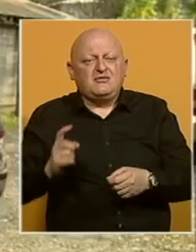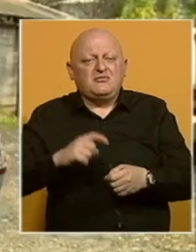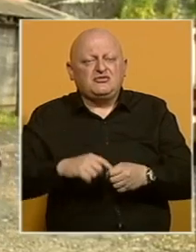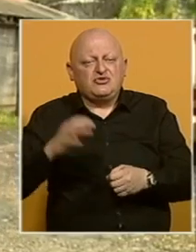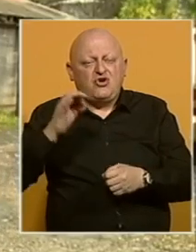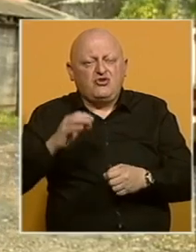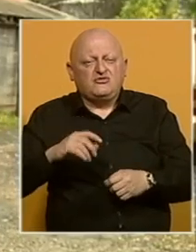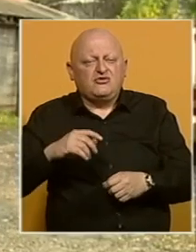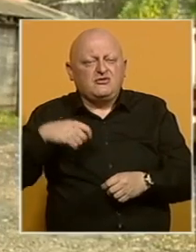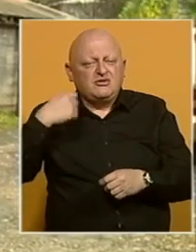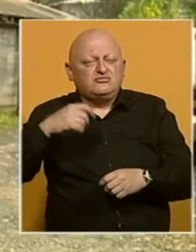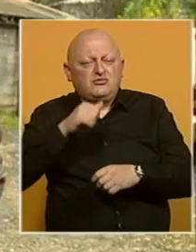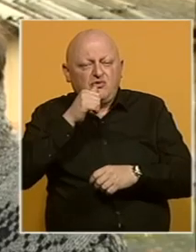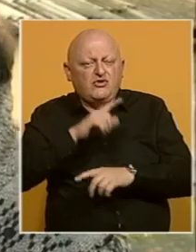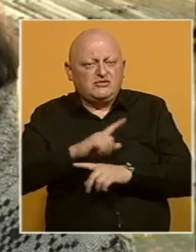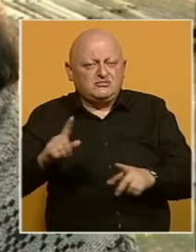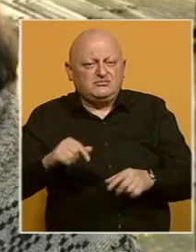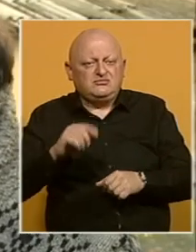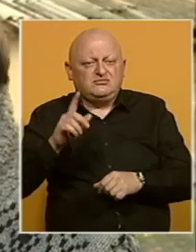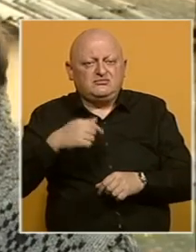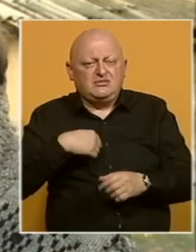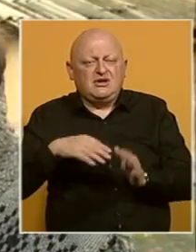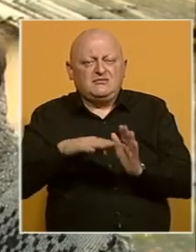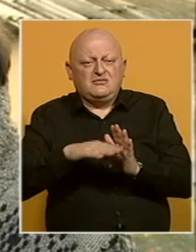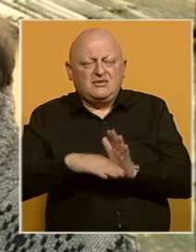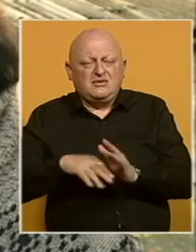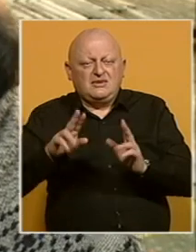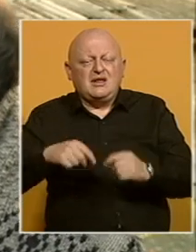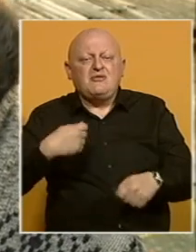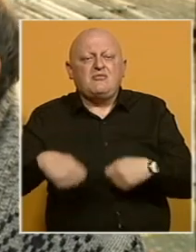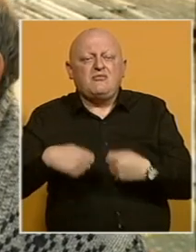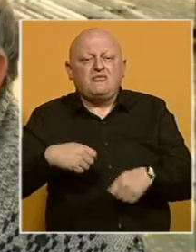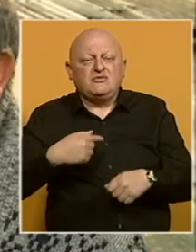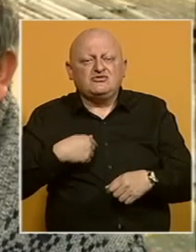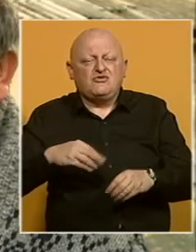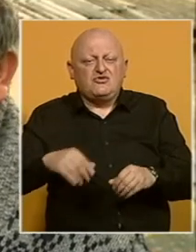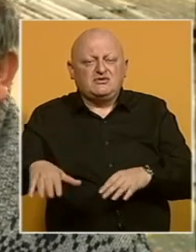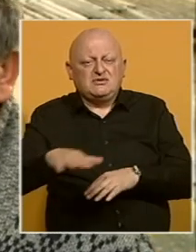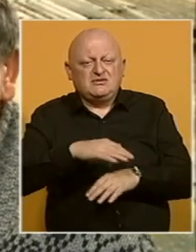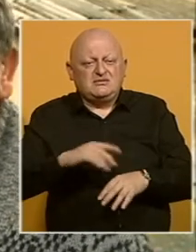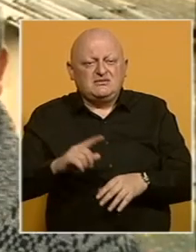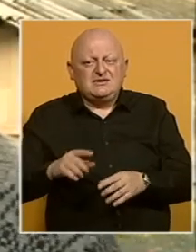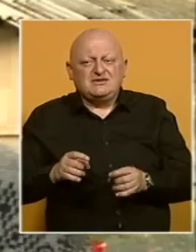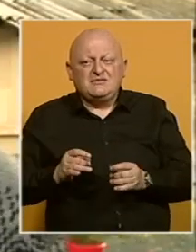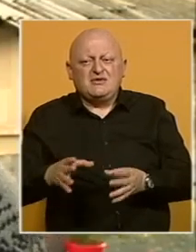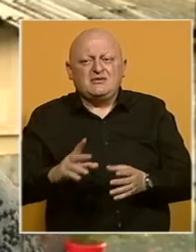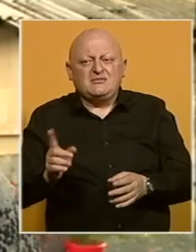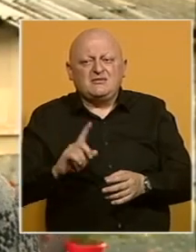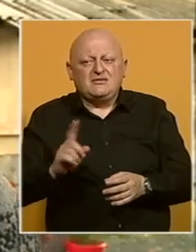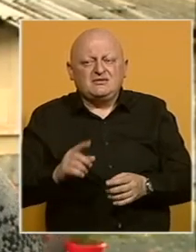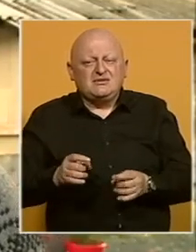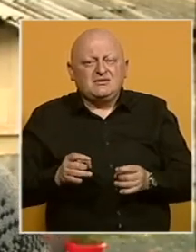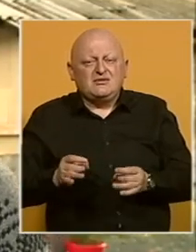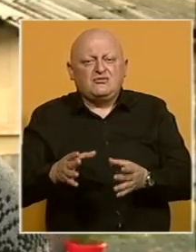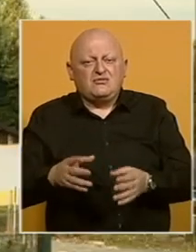osnovne komunalne usluge. Da ja to legalizujem, da imam papire za svoju zemlju, da nisam na testi, da nisam na